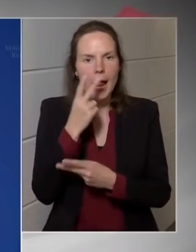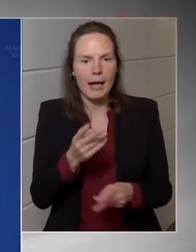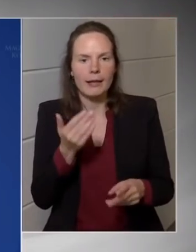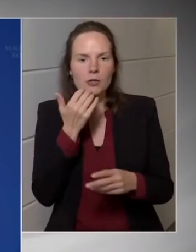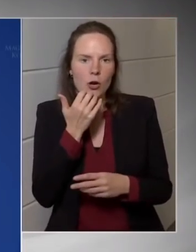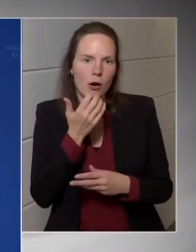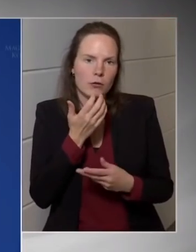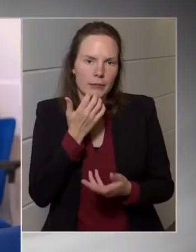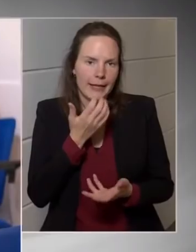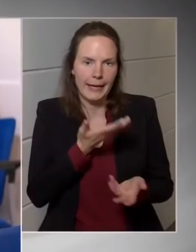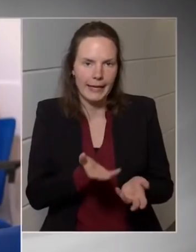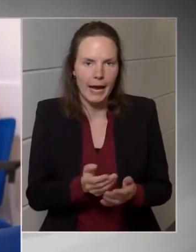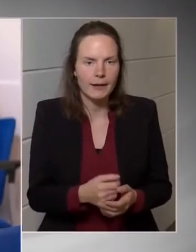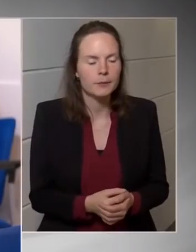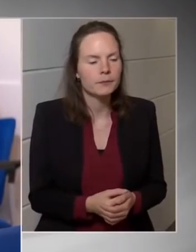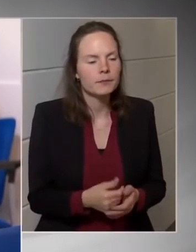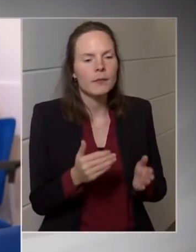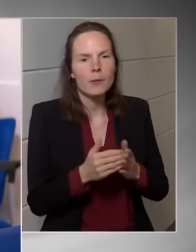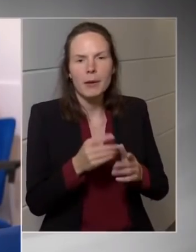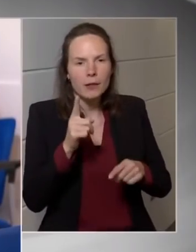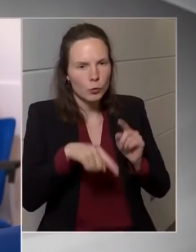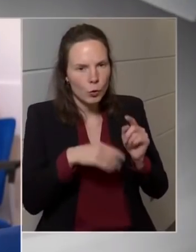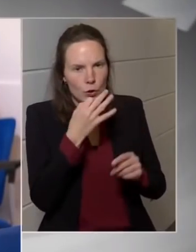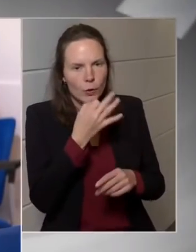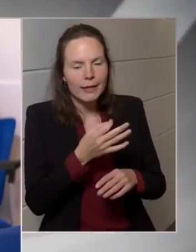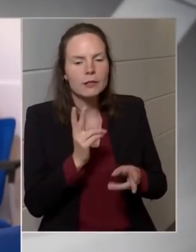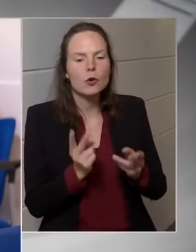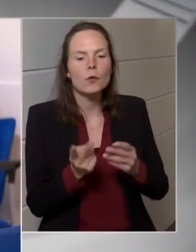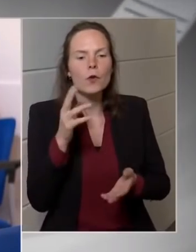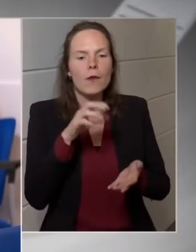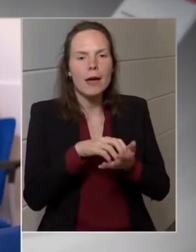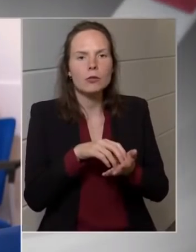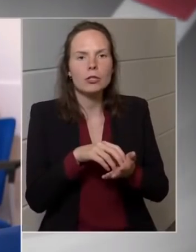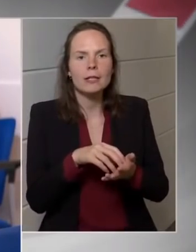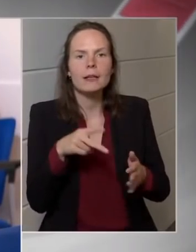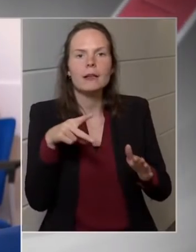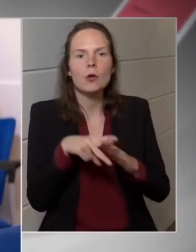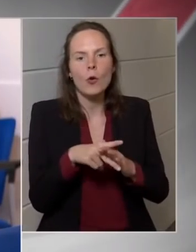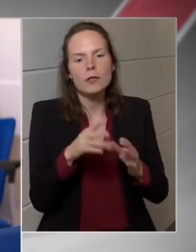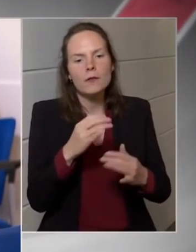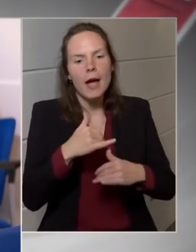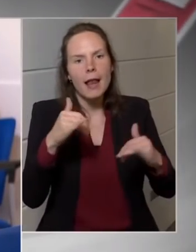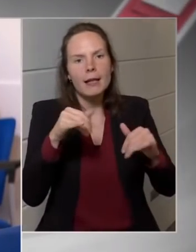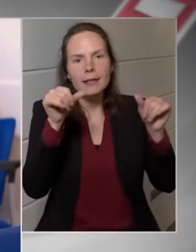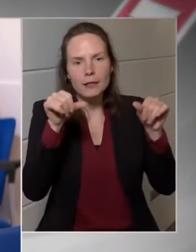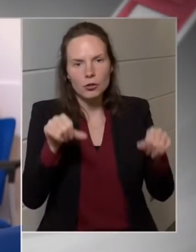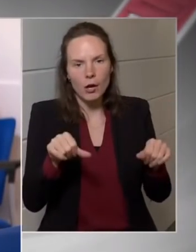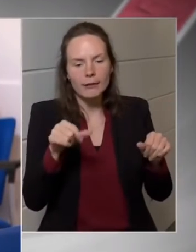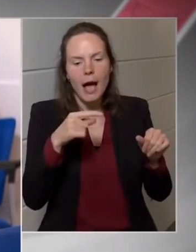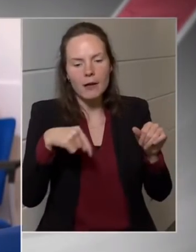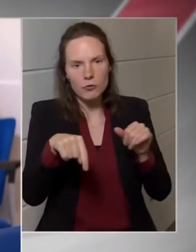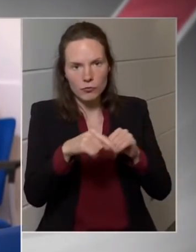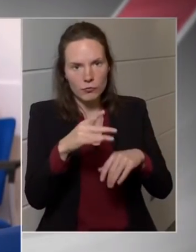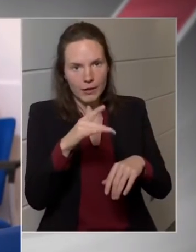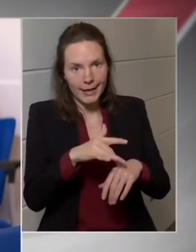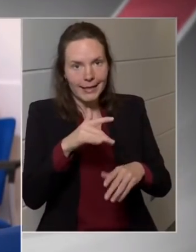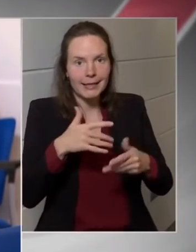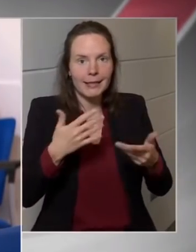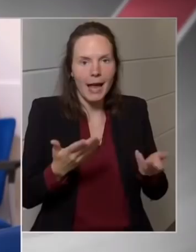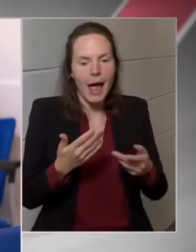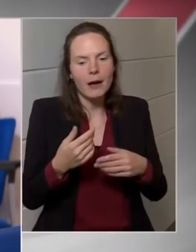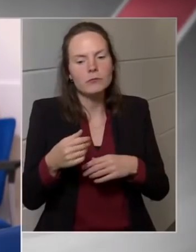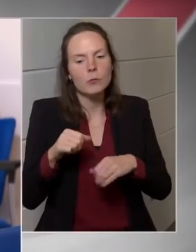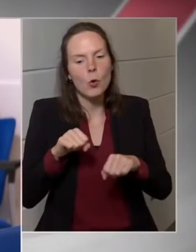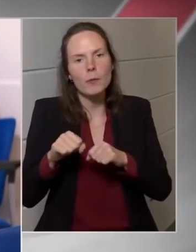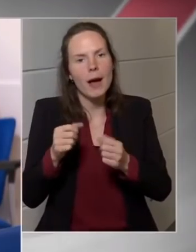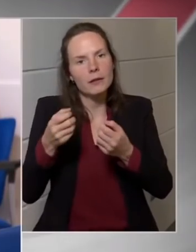Még egyetlen egy utolsó kérdés, hogy a fővárosi közfejlesztések tanácsát mennyiben érinti az új kormányzati struktúra? A